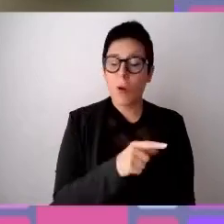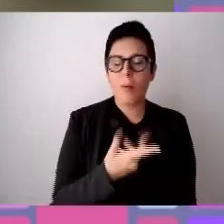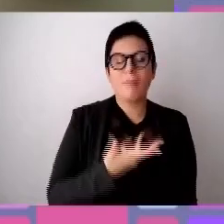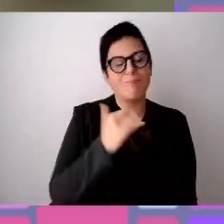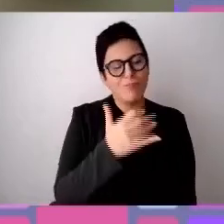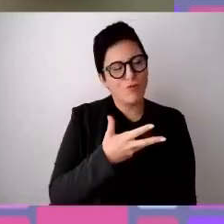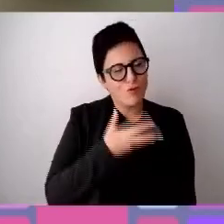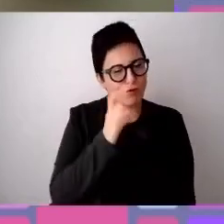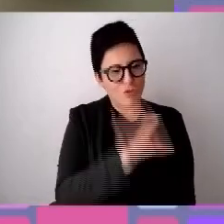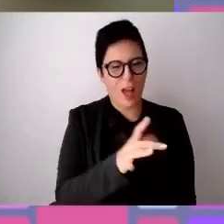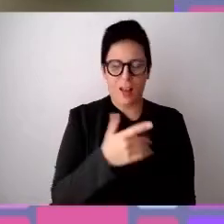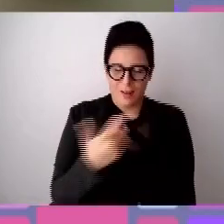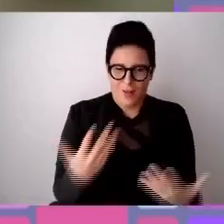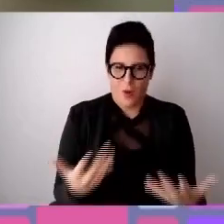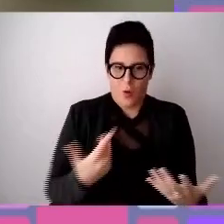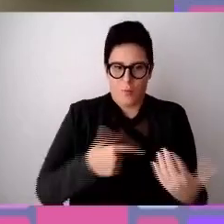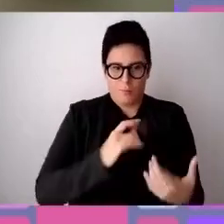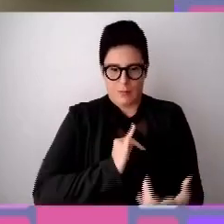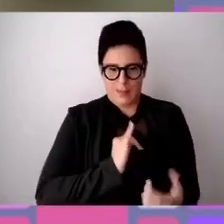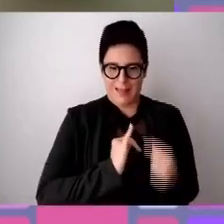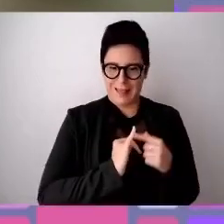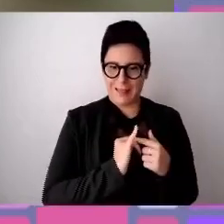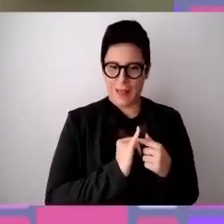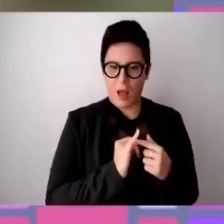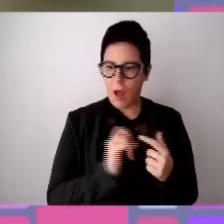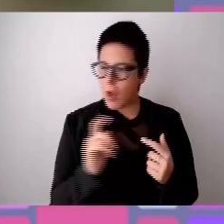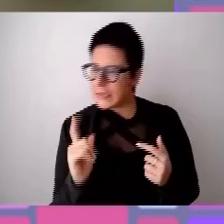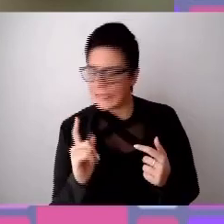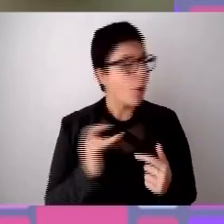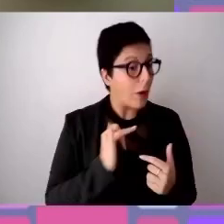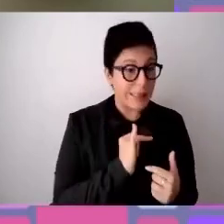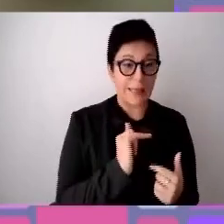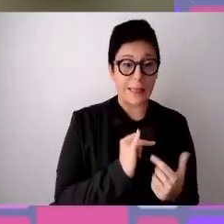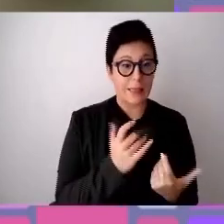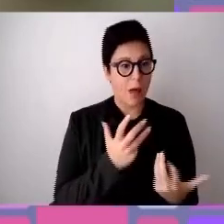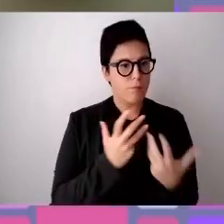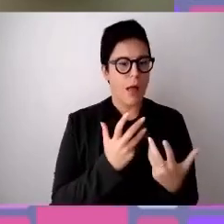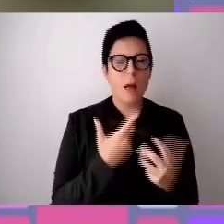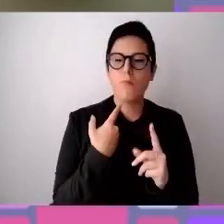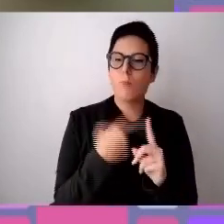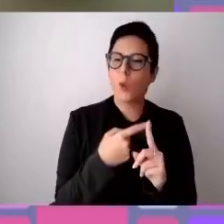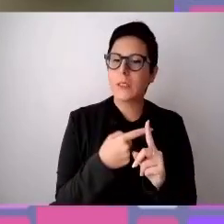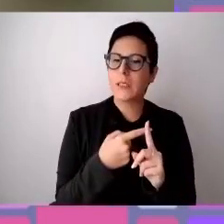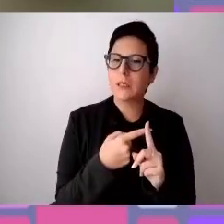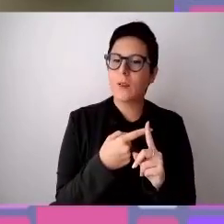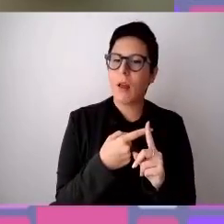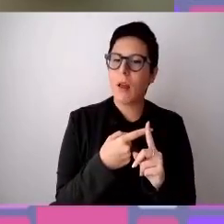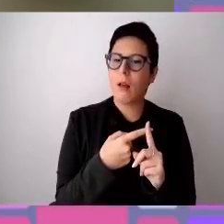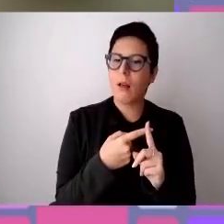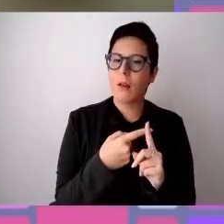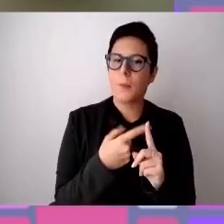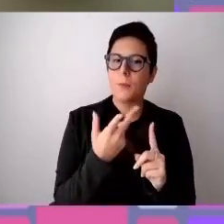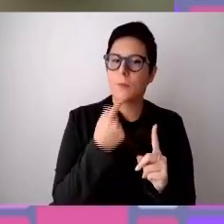di affermare noi stessi in maniera forte e positiva, voglio dire,